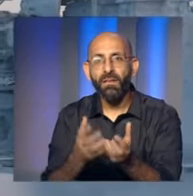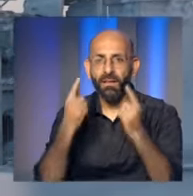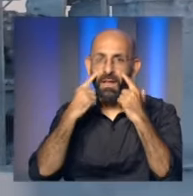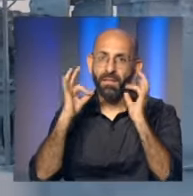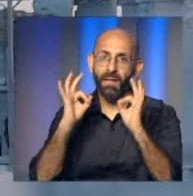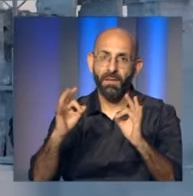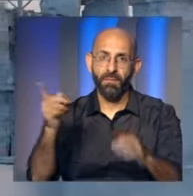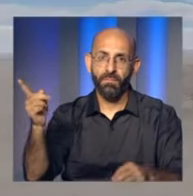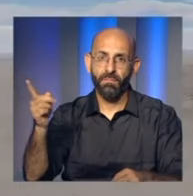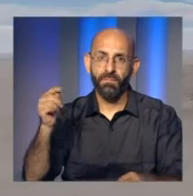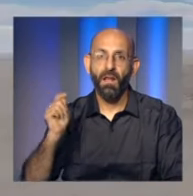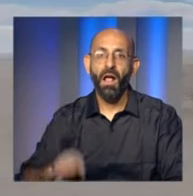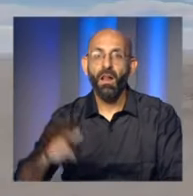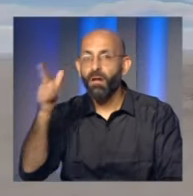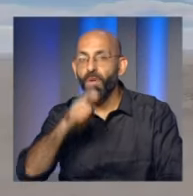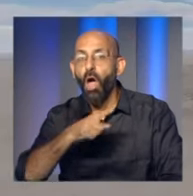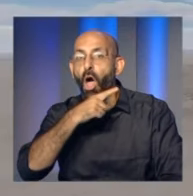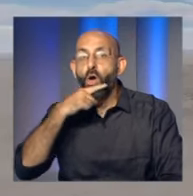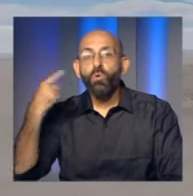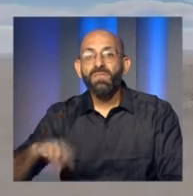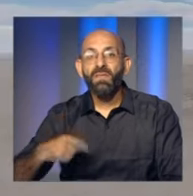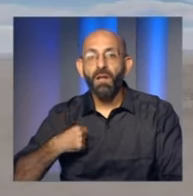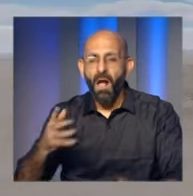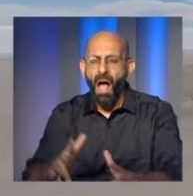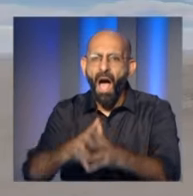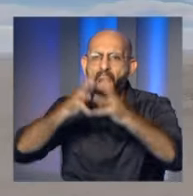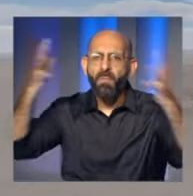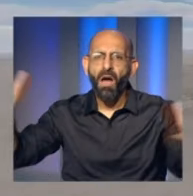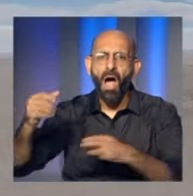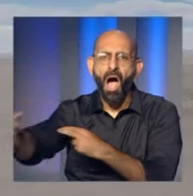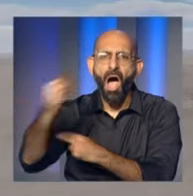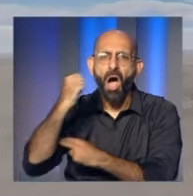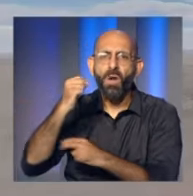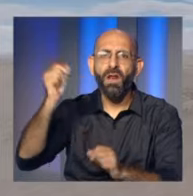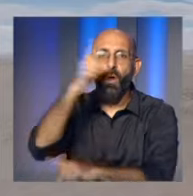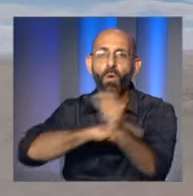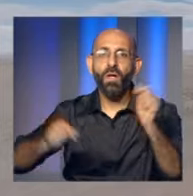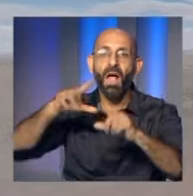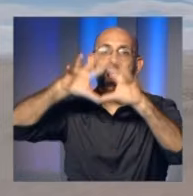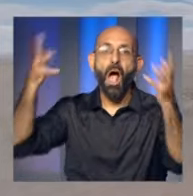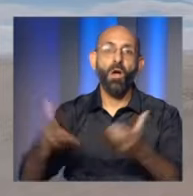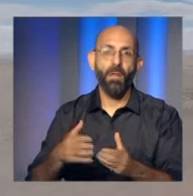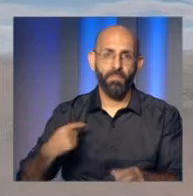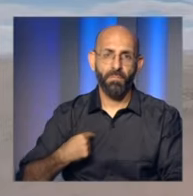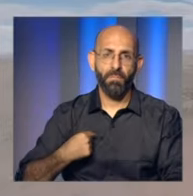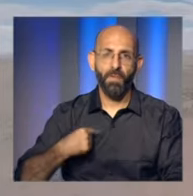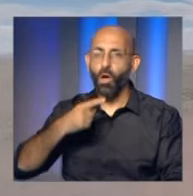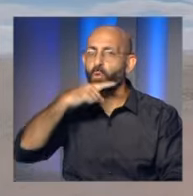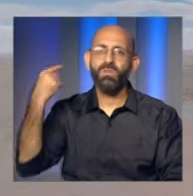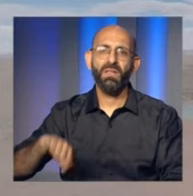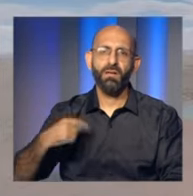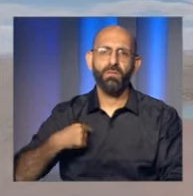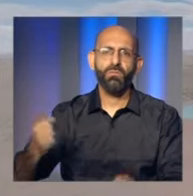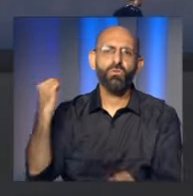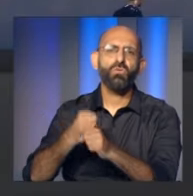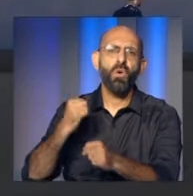ودارت موجة الانفجار حول الكرة الأرضية ثلاث مرات واليوم تمتلك روسيا أكبر ترسانة نووية